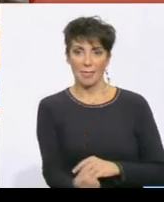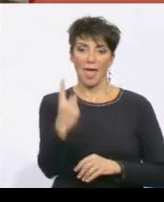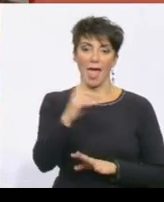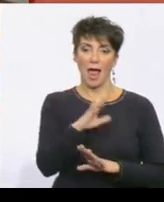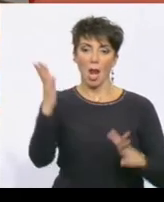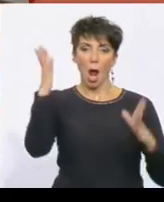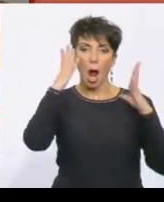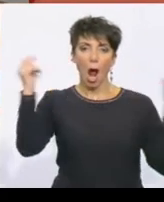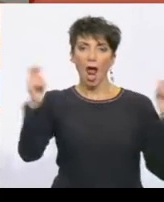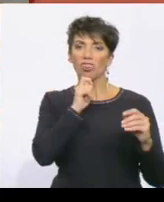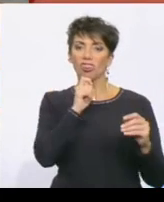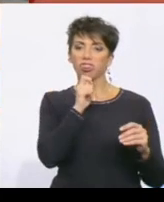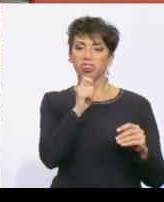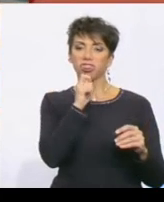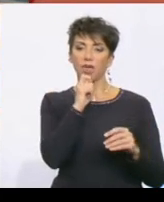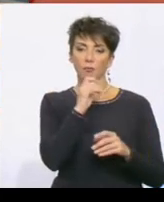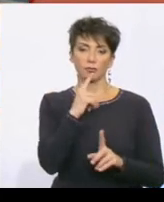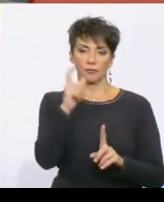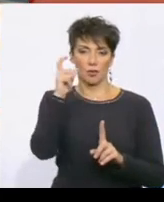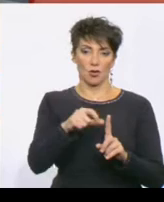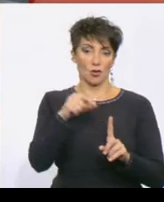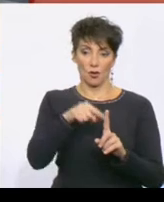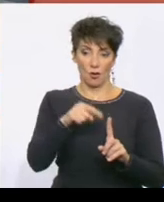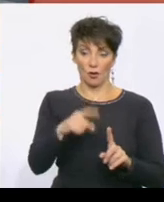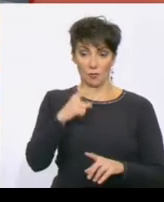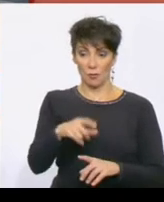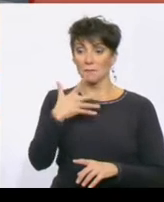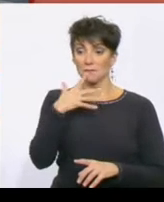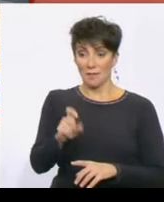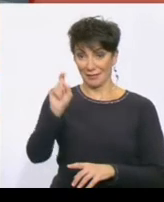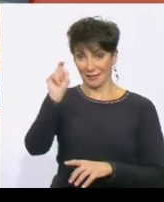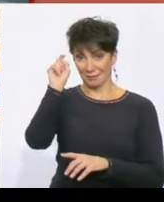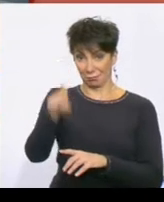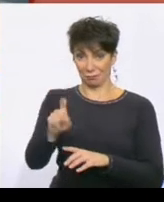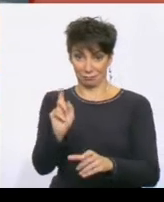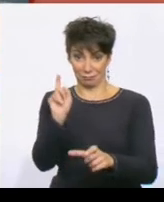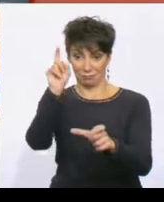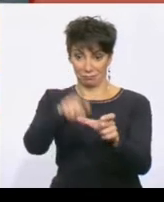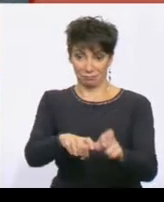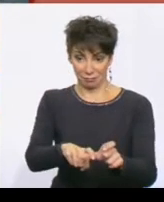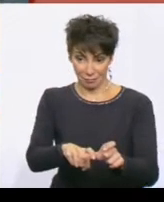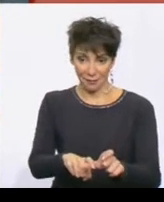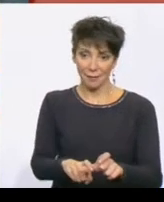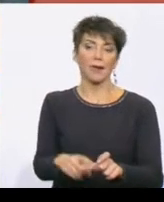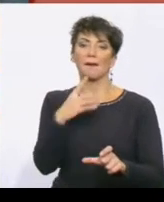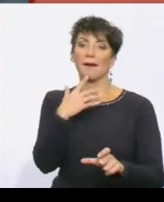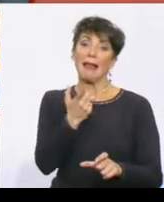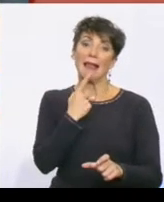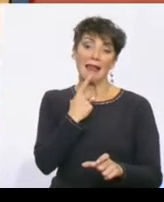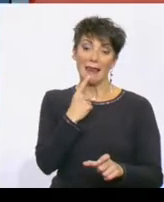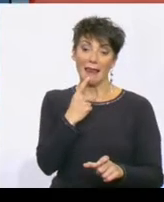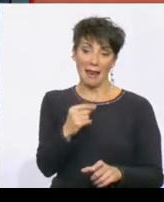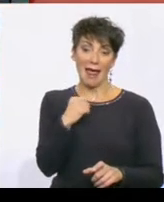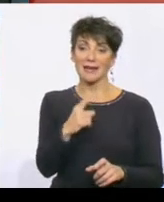Ολλανδός δημοσιογράφος. Και μάλιστα το κόκκινο κουμπί, εκείνο δηλαδή που σου επιτρέπει να μπεις, από τη μία πλευρά λέγεται ότι το